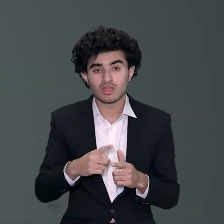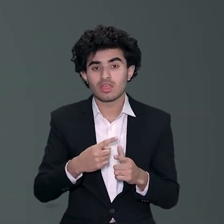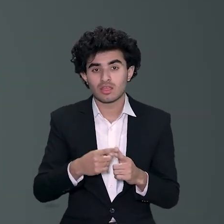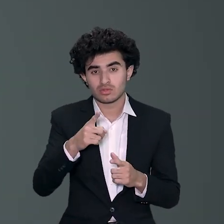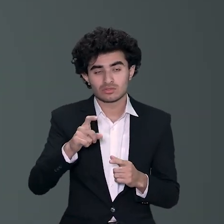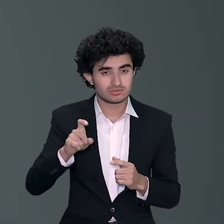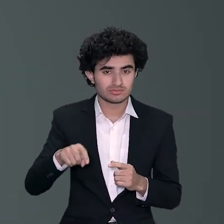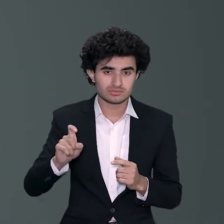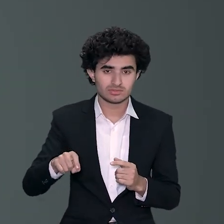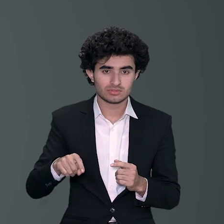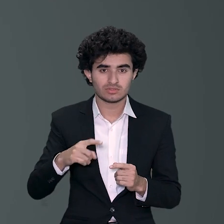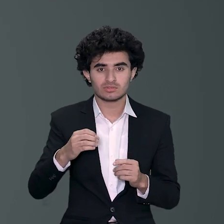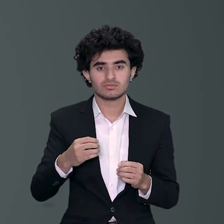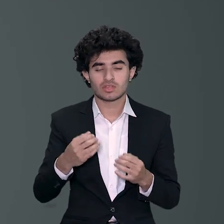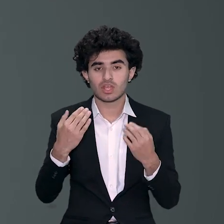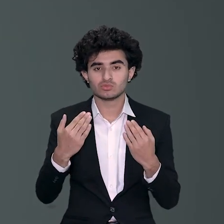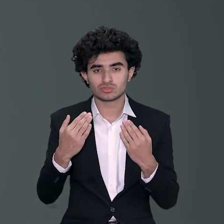پہنچتی ہے